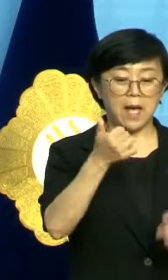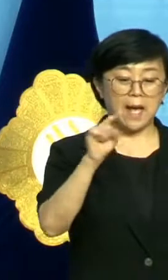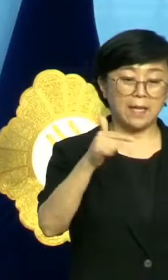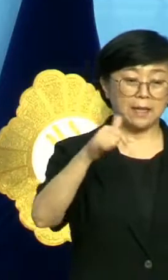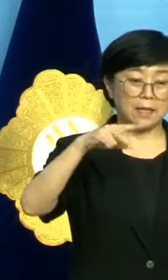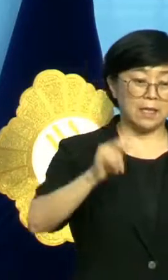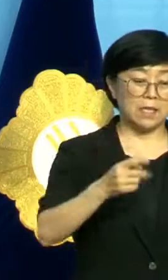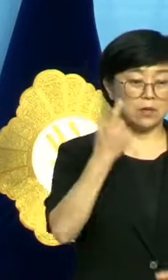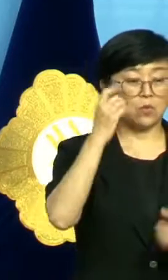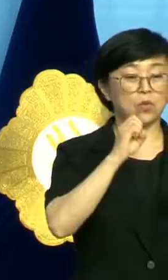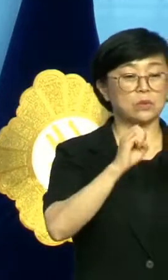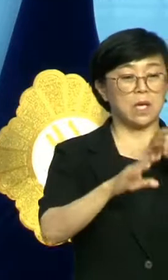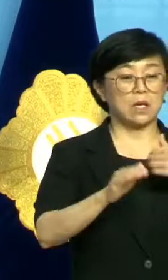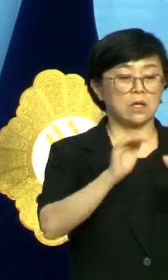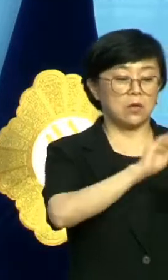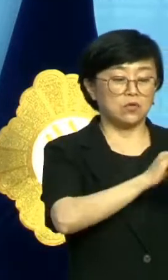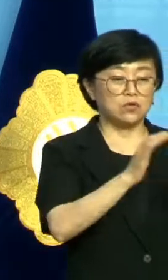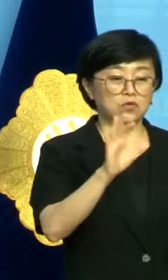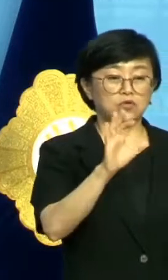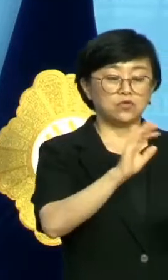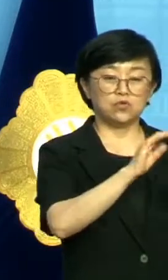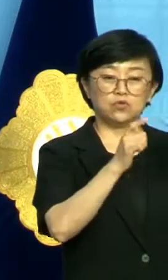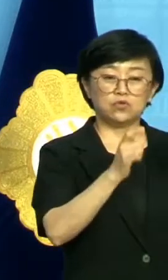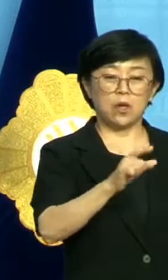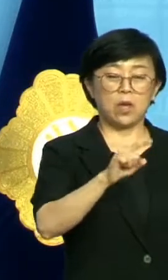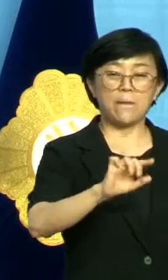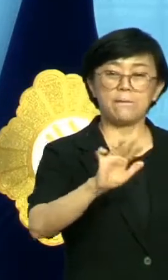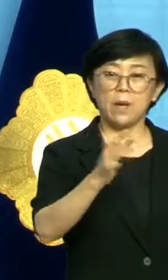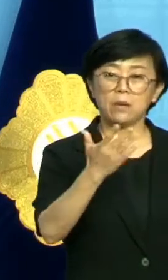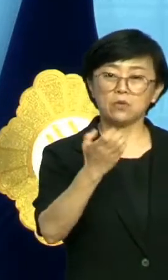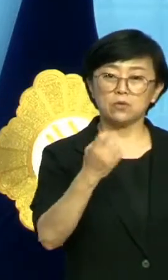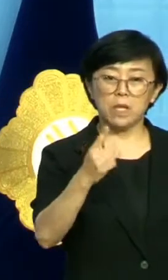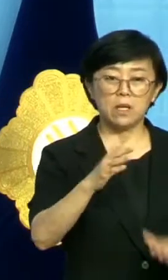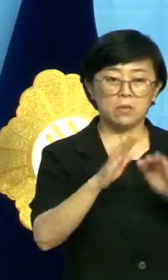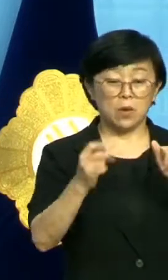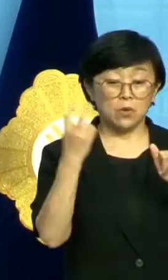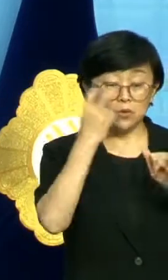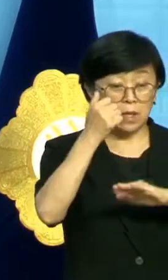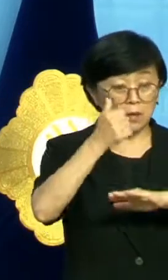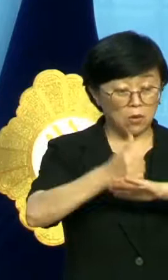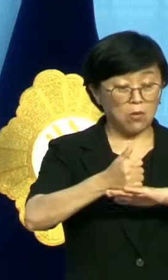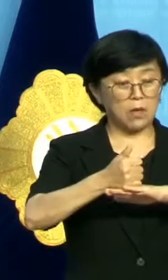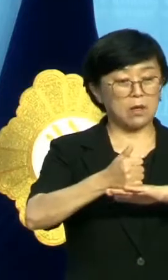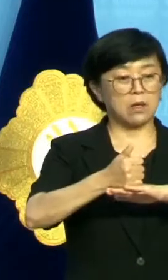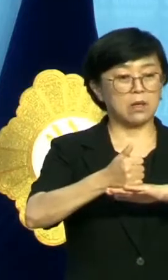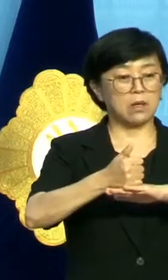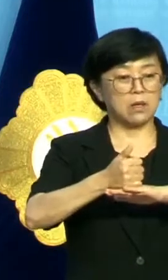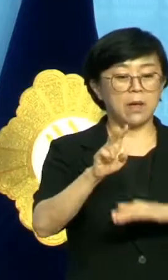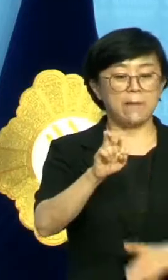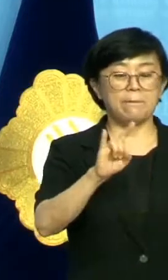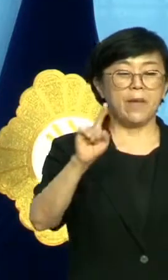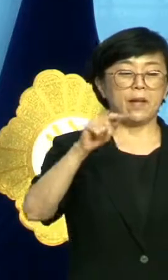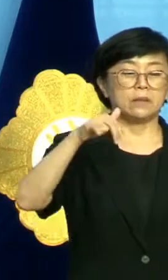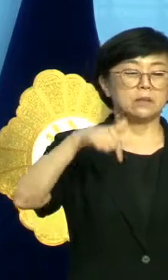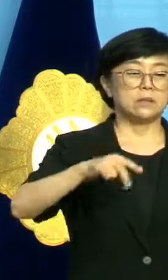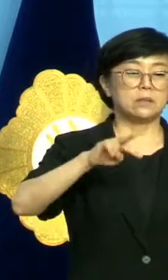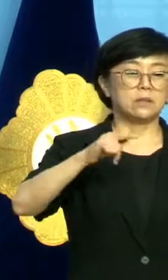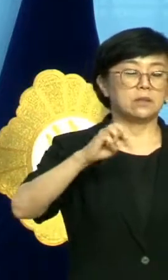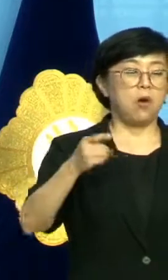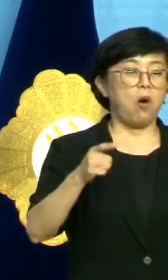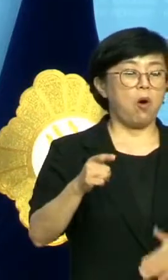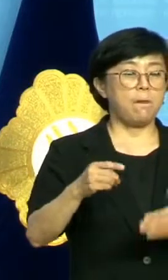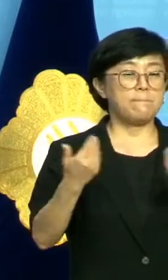올해 6월 경주 양남면 주민 891명을 대상으로 여론조사한 결과는 맥스터 건설 반대가